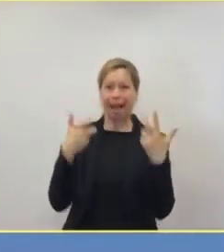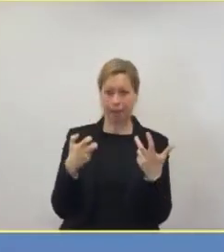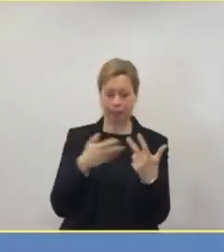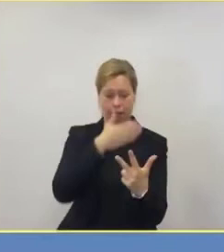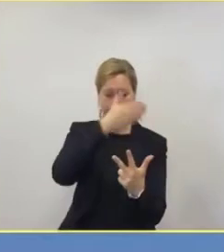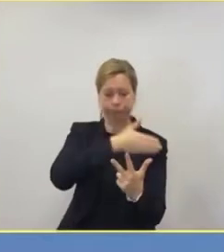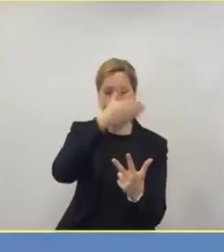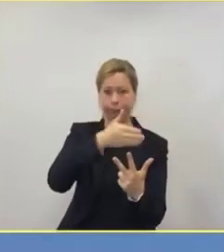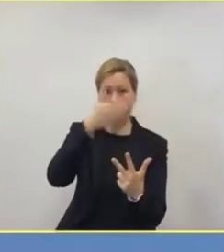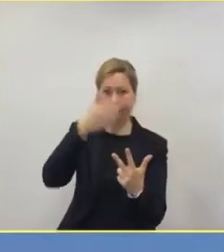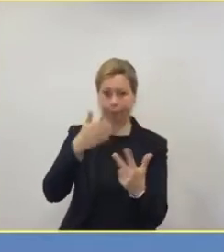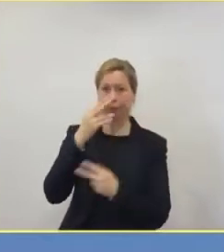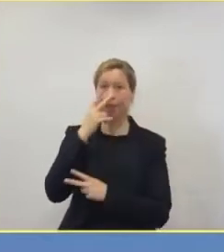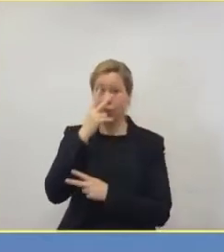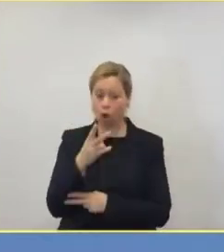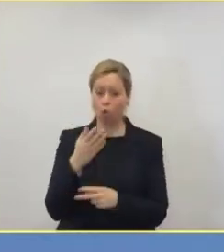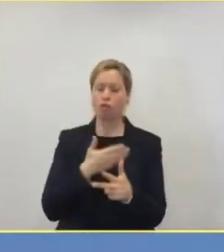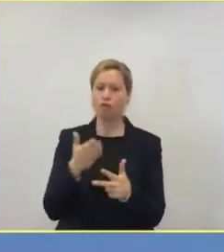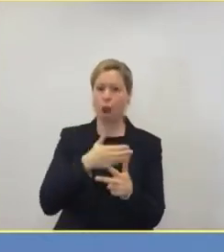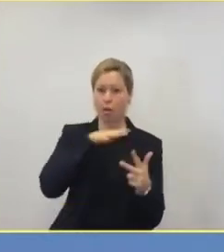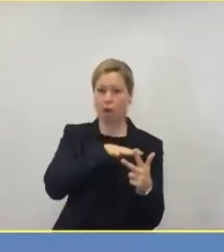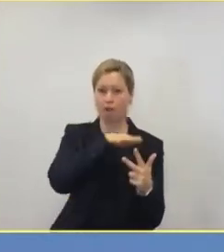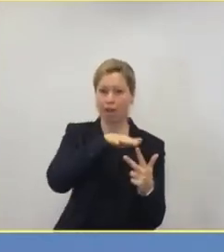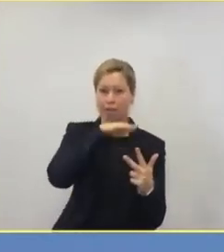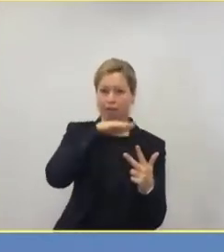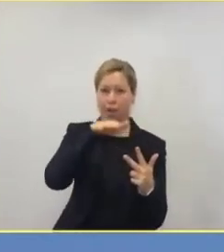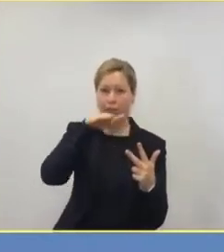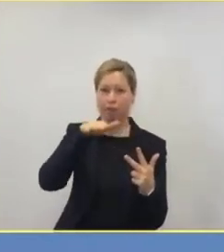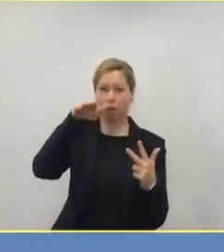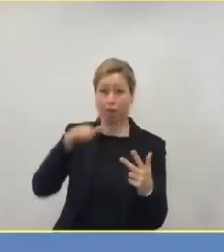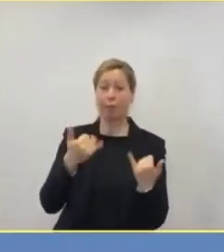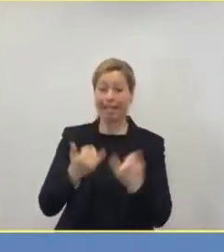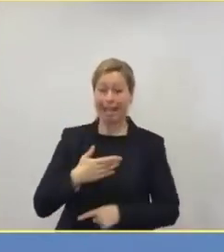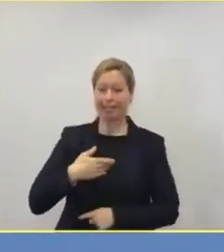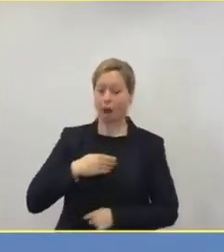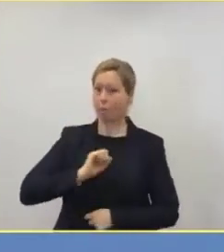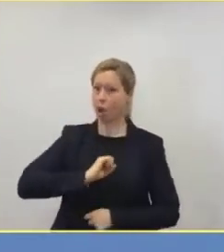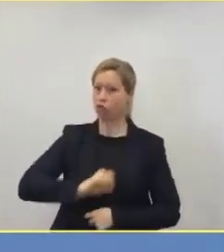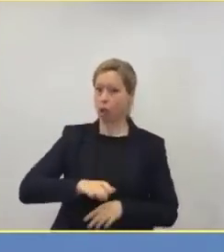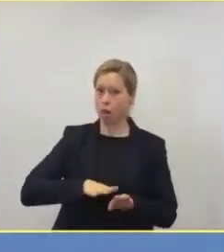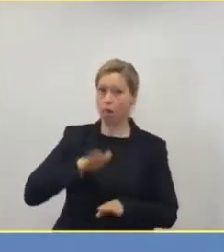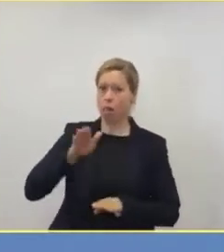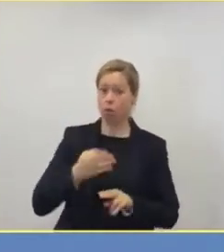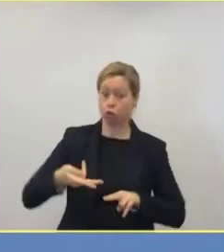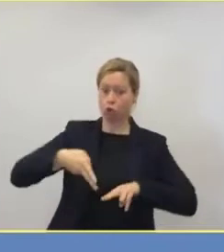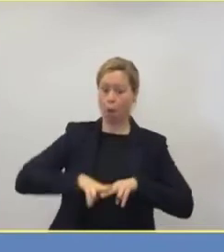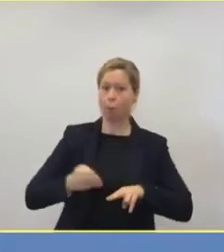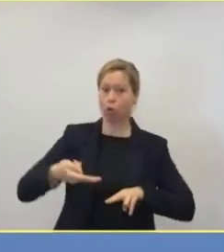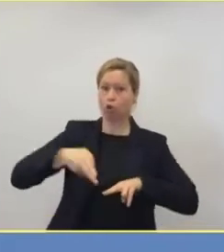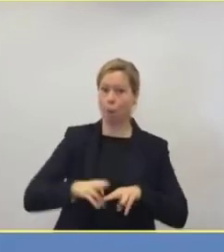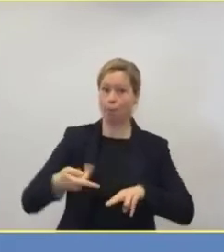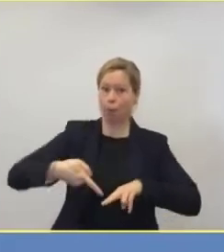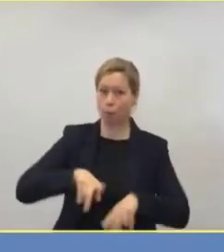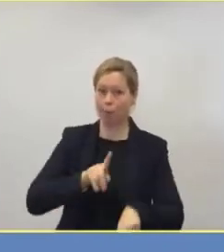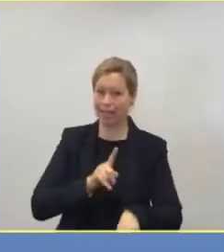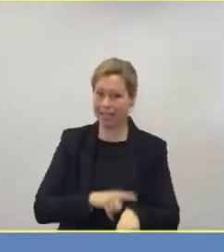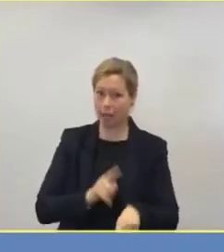waren immer im exponentiellen Wachstum, jetzt aber richtig flott. Und die Verdopplungszeit ist weniger als zwei Wochen.